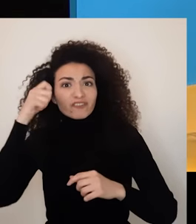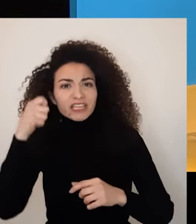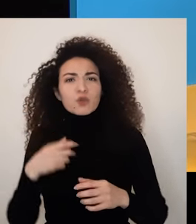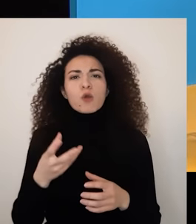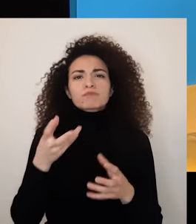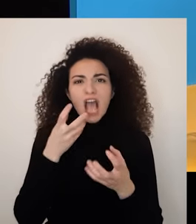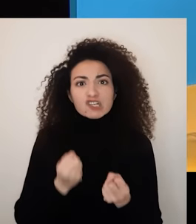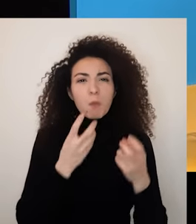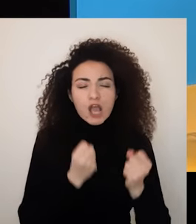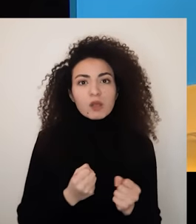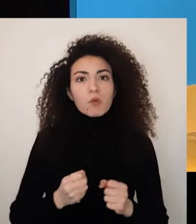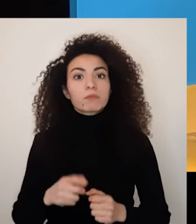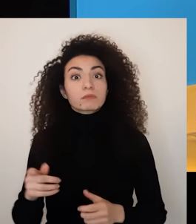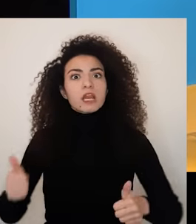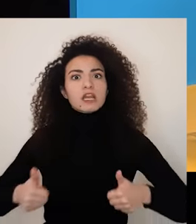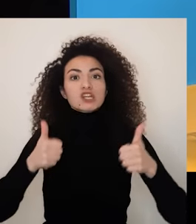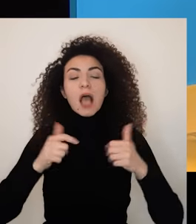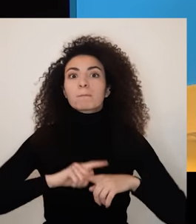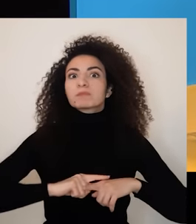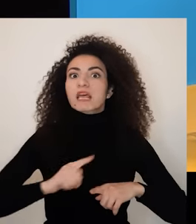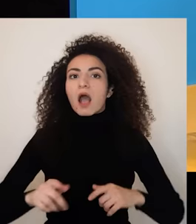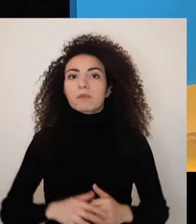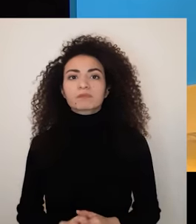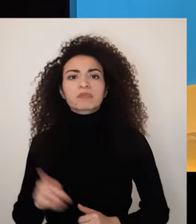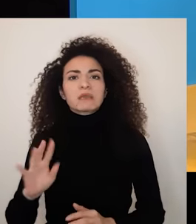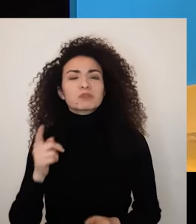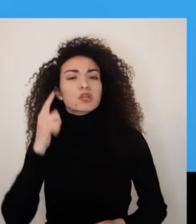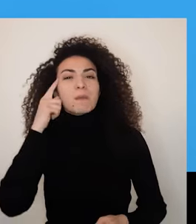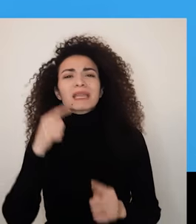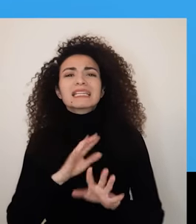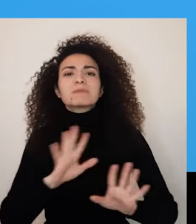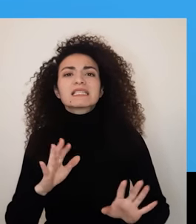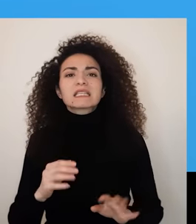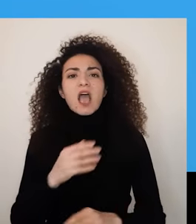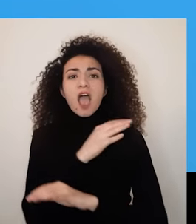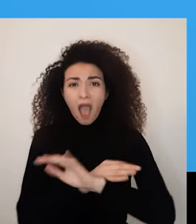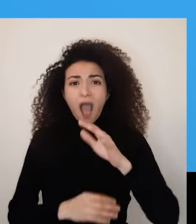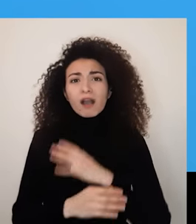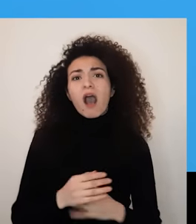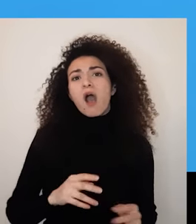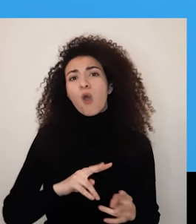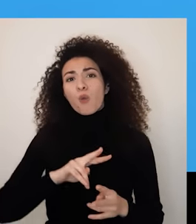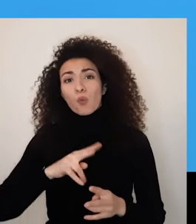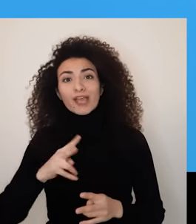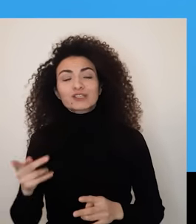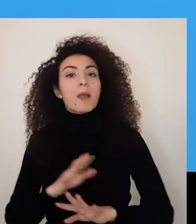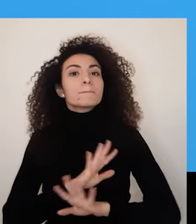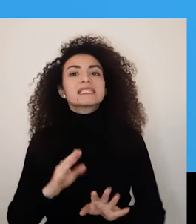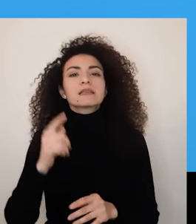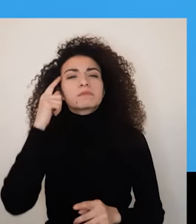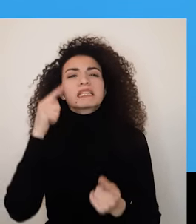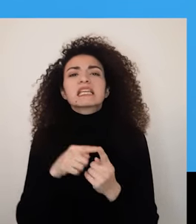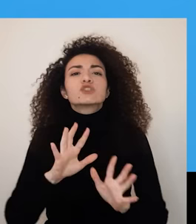بشكل لا يصدق بالنجاح لحققته صفحة القديمة والصغيرة وبتقول أيضا أنا ما بركز على المحتوى الخاص فيي